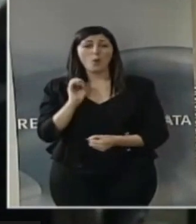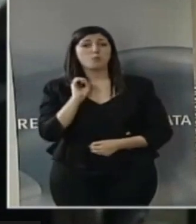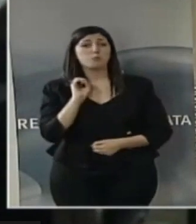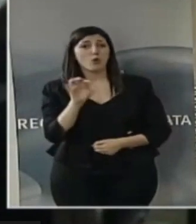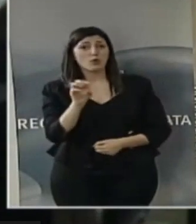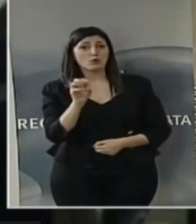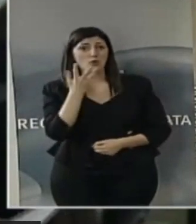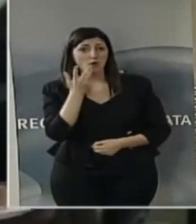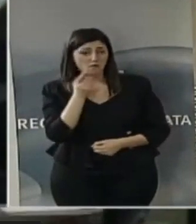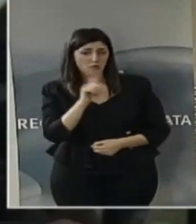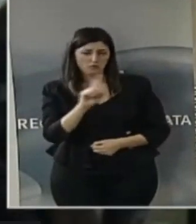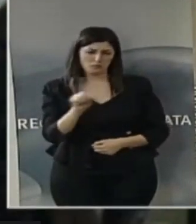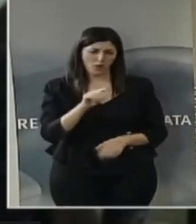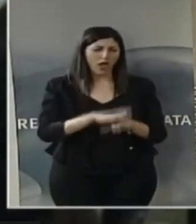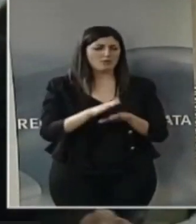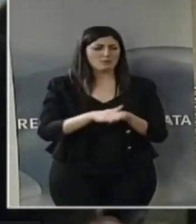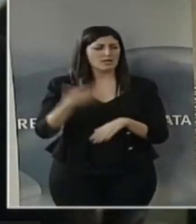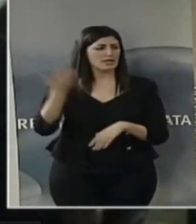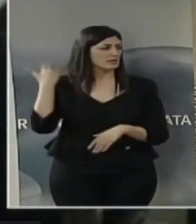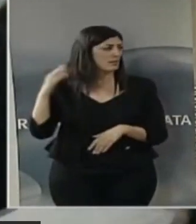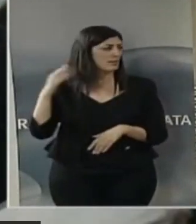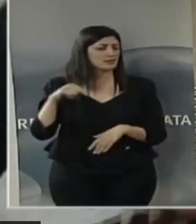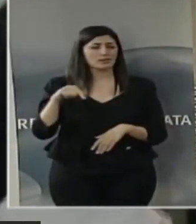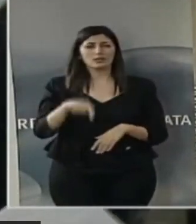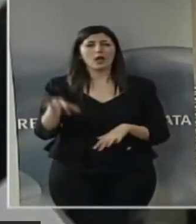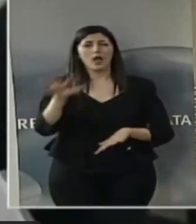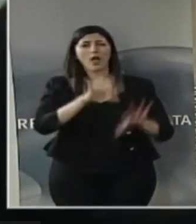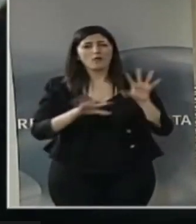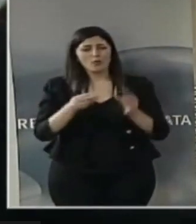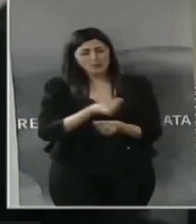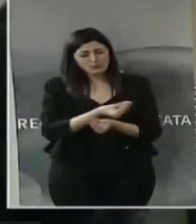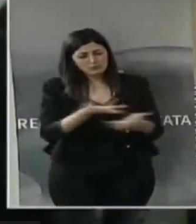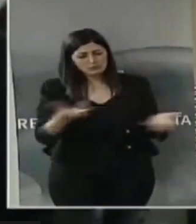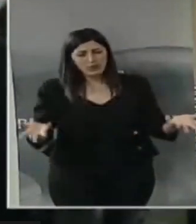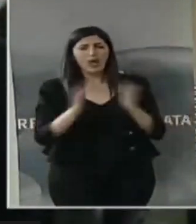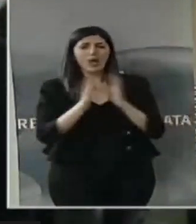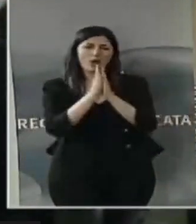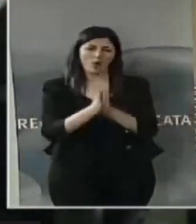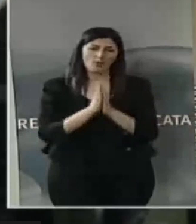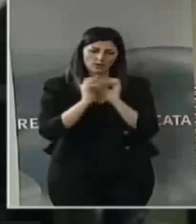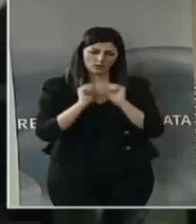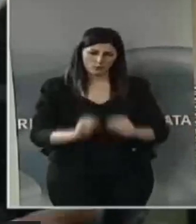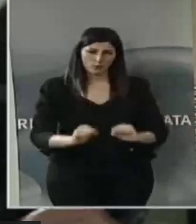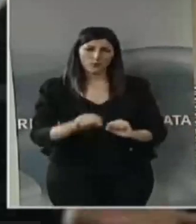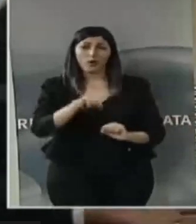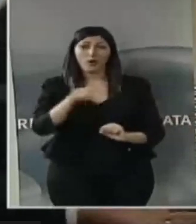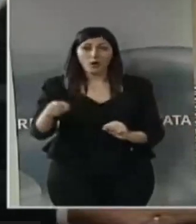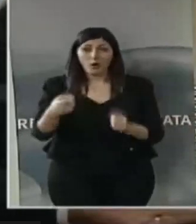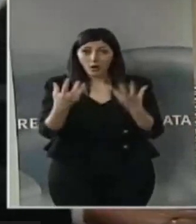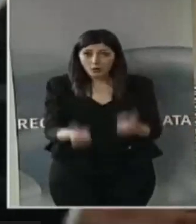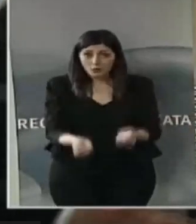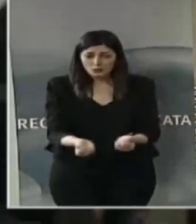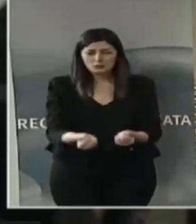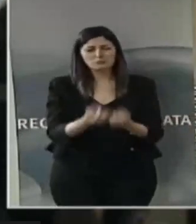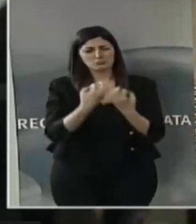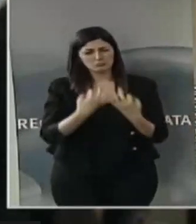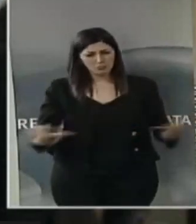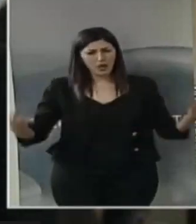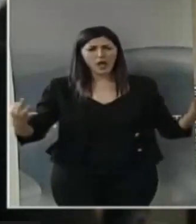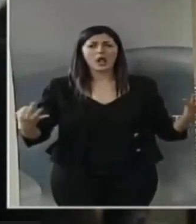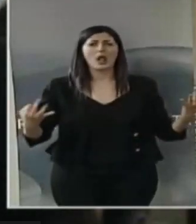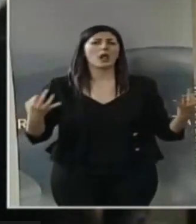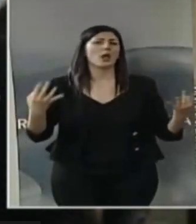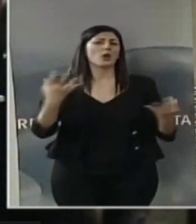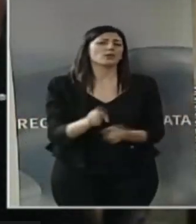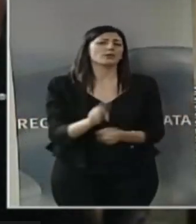passata posso passare delle informazioni, delle raccomandazioni. Se poi saranno colte, bene. Se non saranno colte, me ne farò